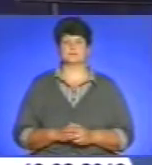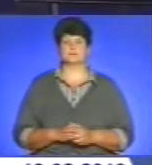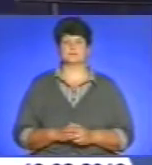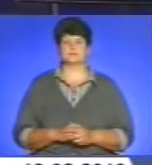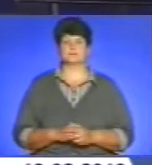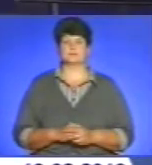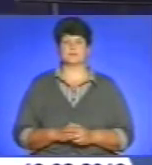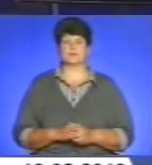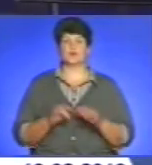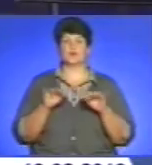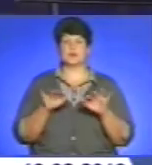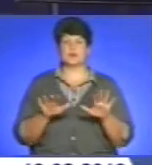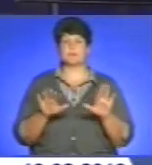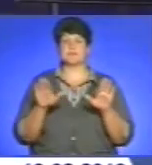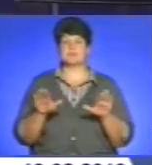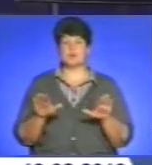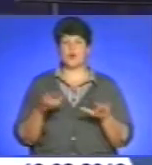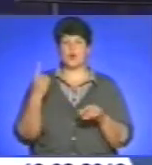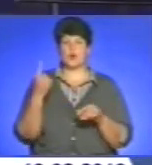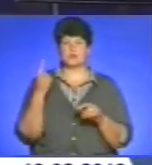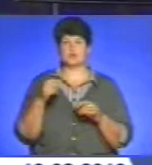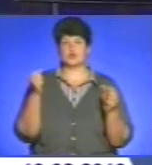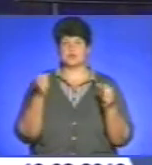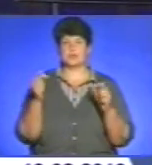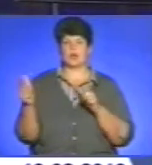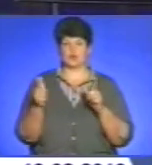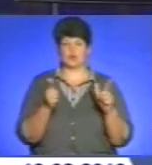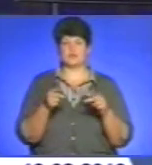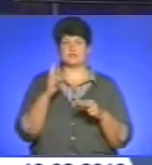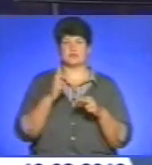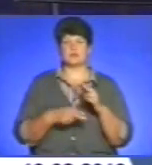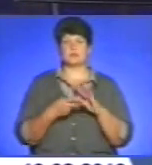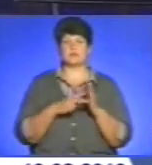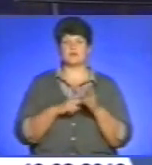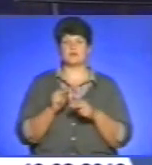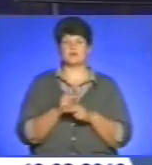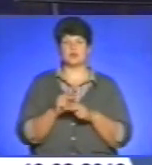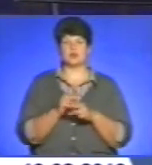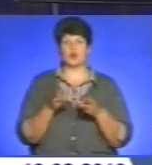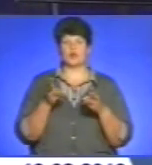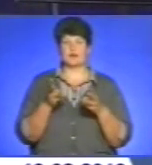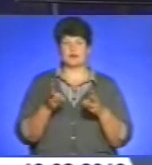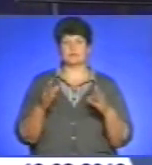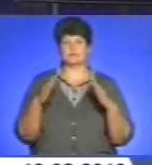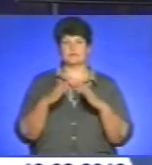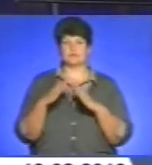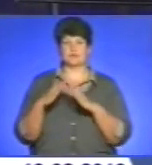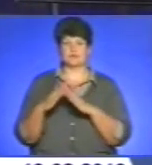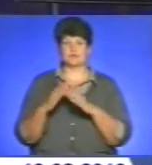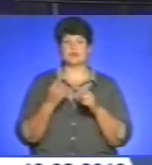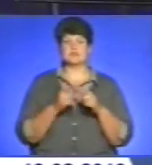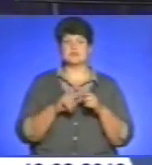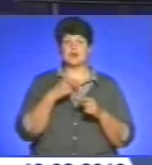І до подій місцевих. Область до зими готова. Завершуються планові ремонти котелень житлових будинків. Про це